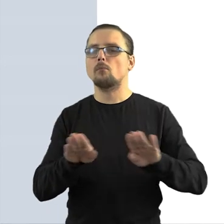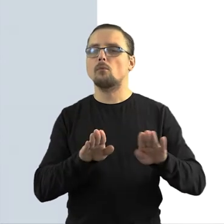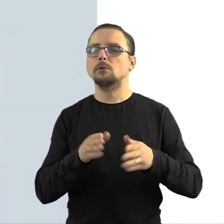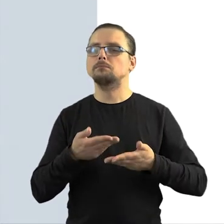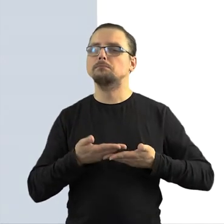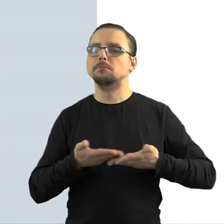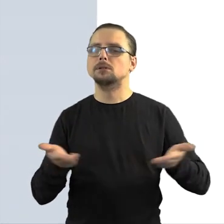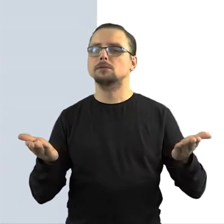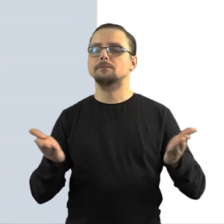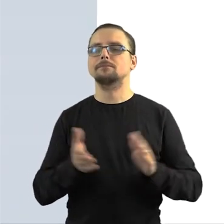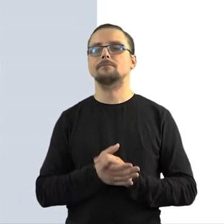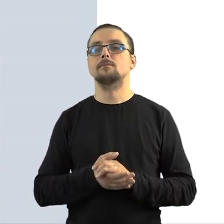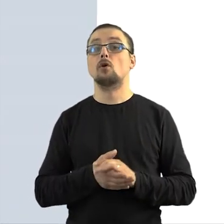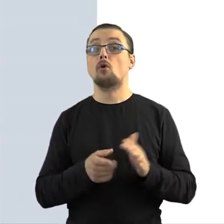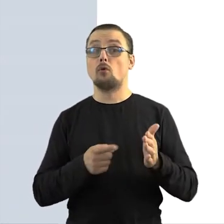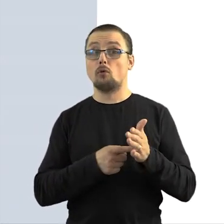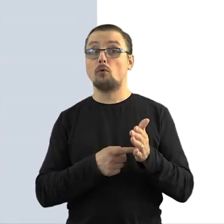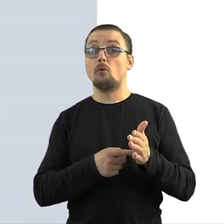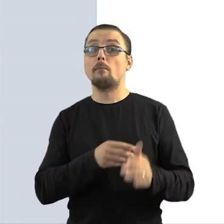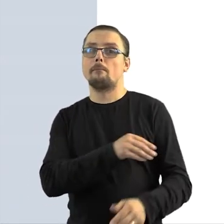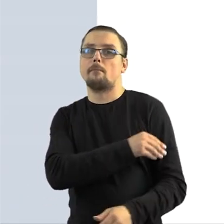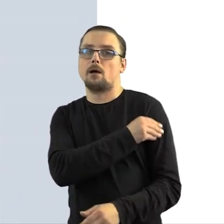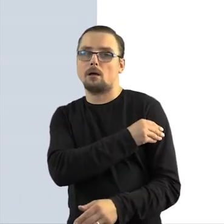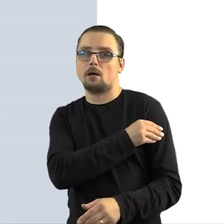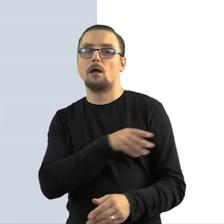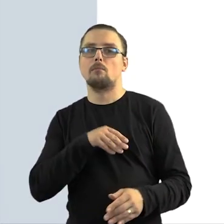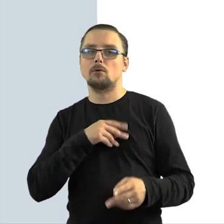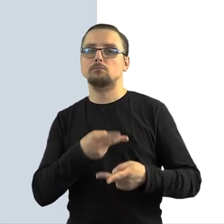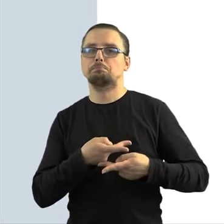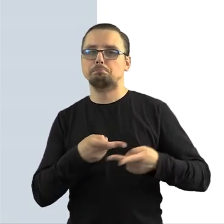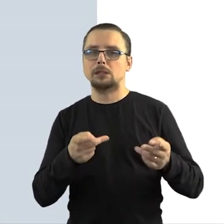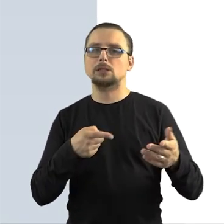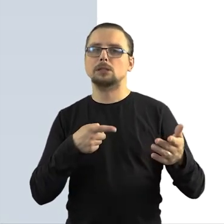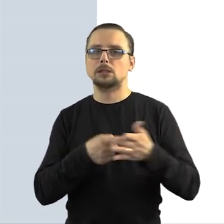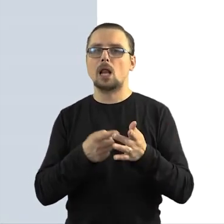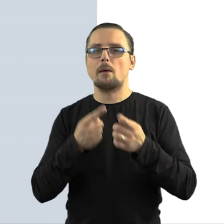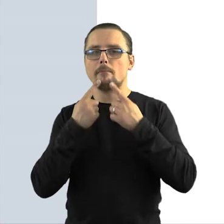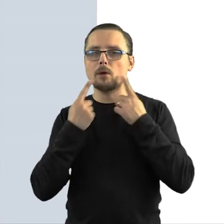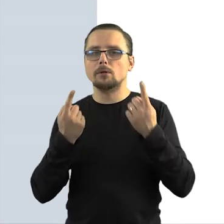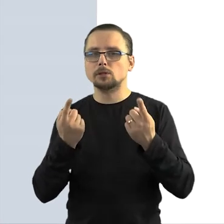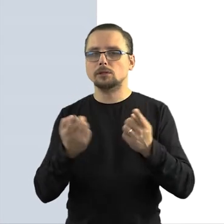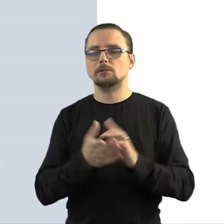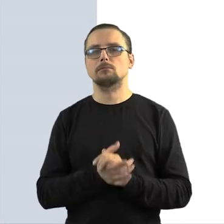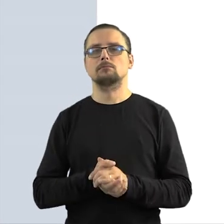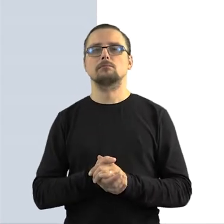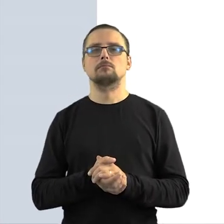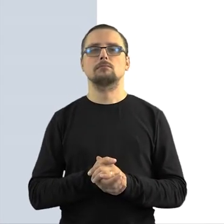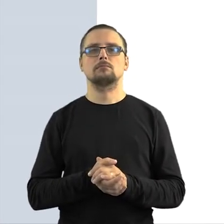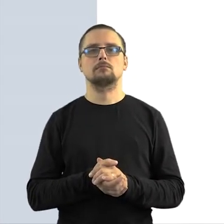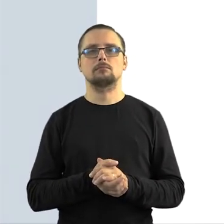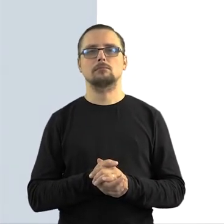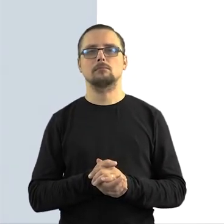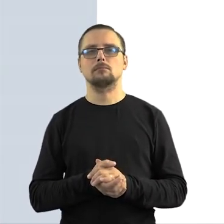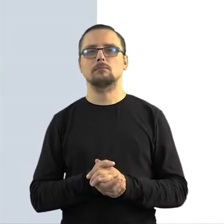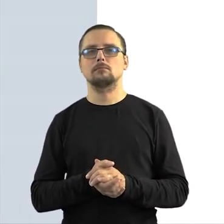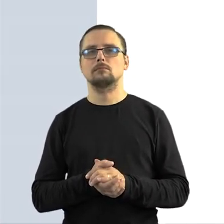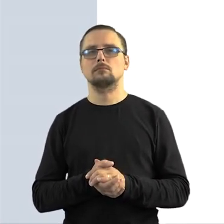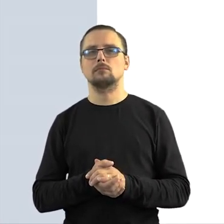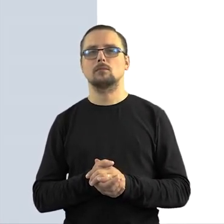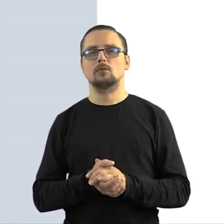dostępną wystawę, to wtedy mogą również materiały z takiej wystawy rozpowszechniać w celach